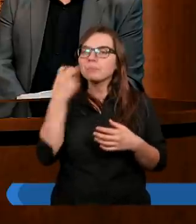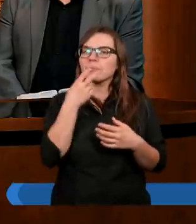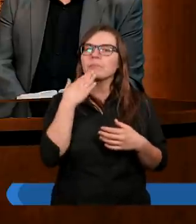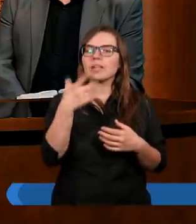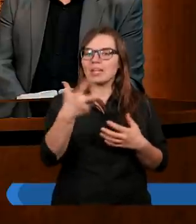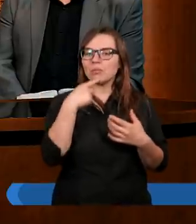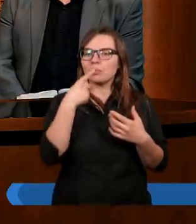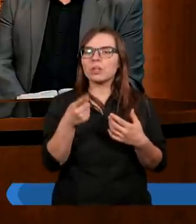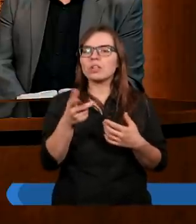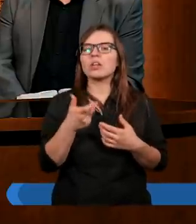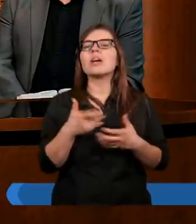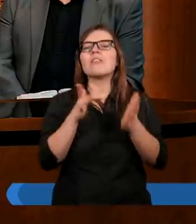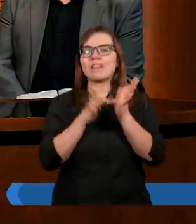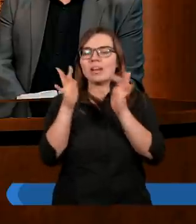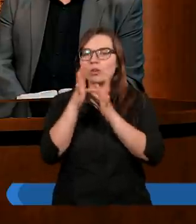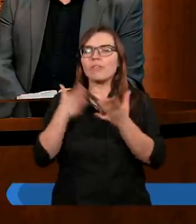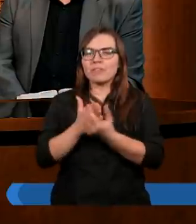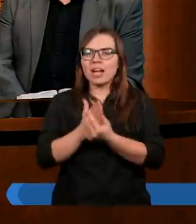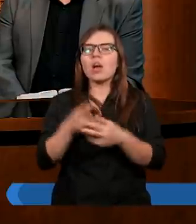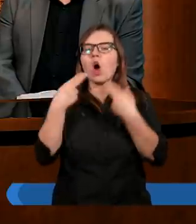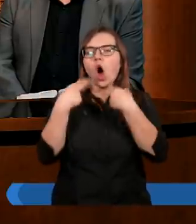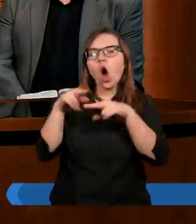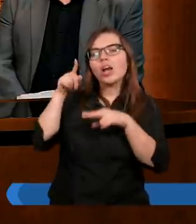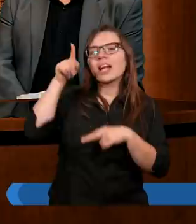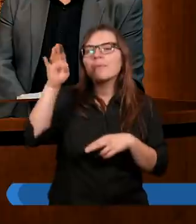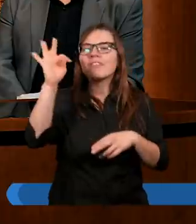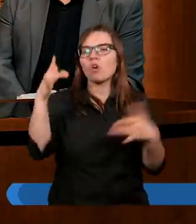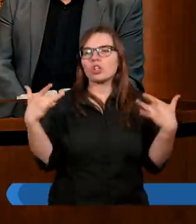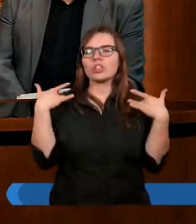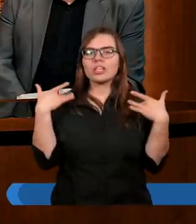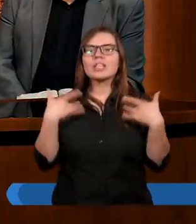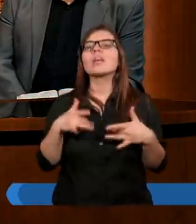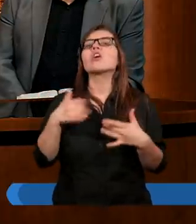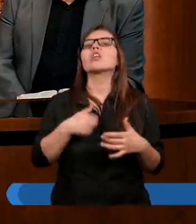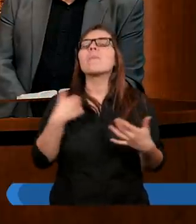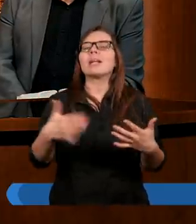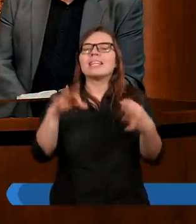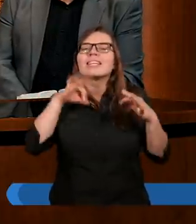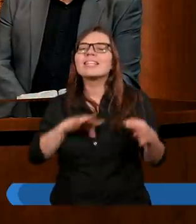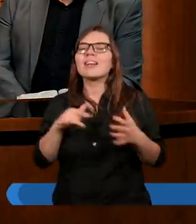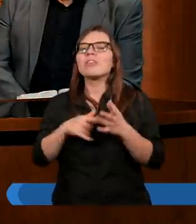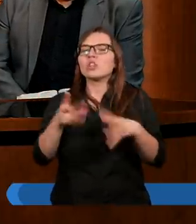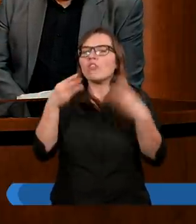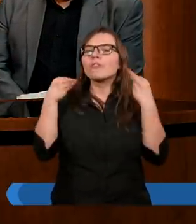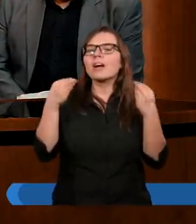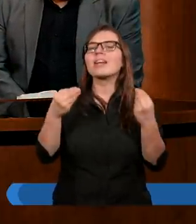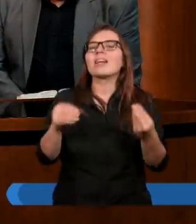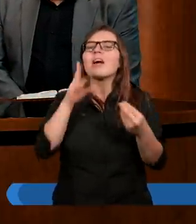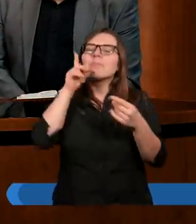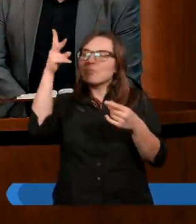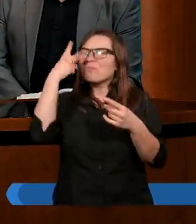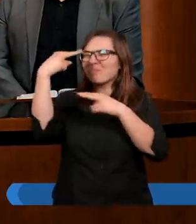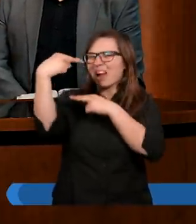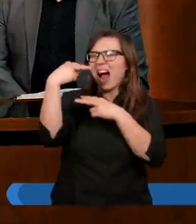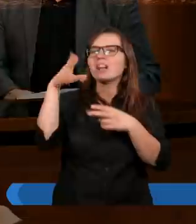Jeżeli wierzymy w Jezusa Chrystusa, oddajemy Mu swoje życie, wtedy Bóg, Ojciec, patrzy na nas jak na swojego